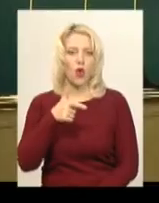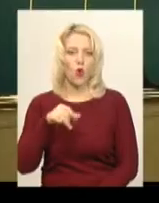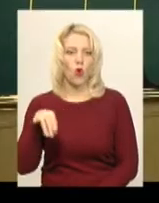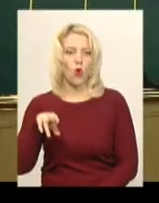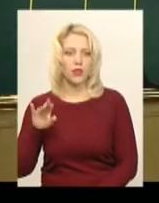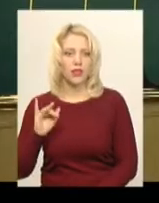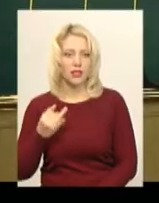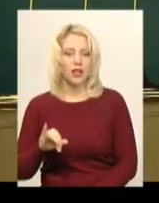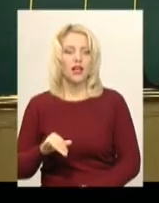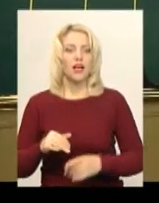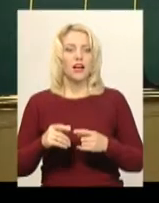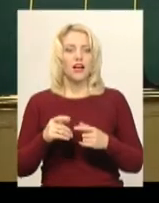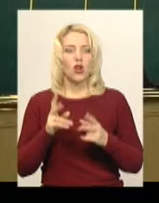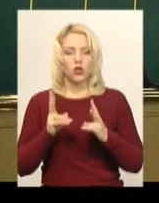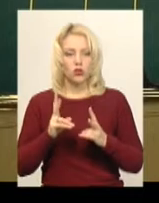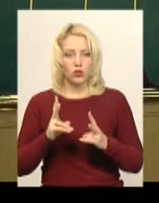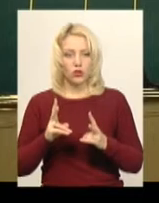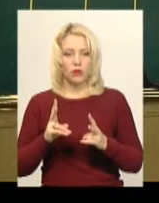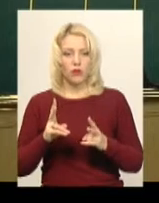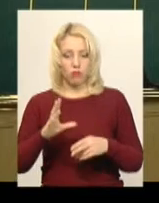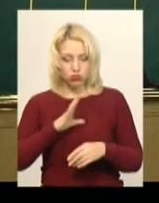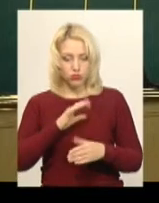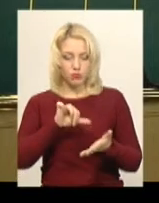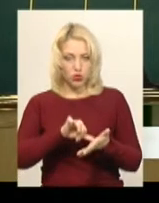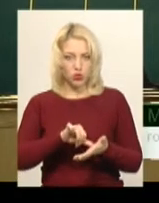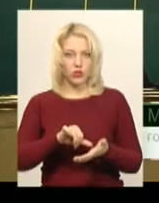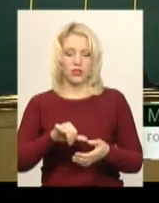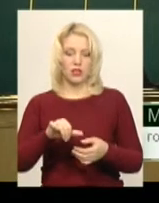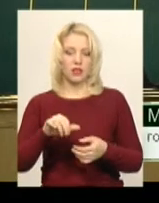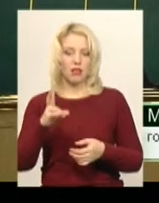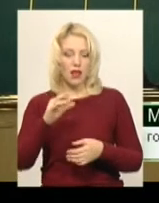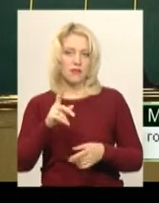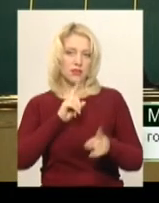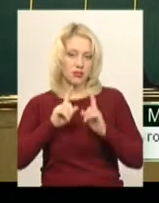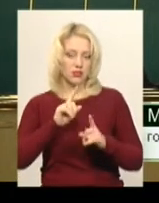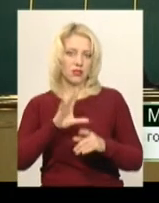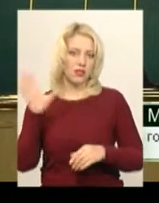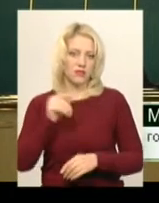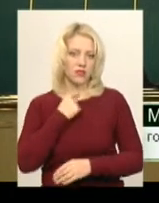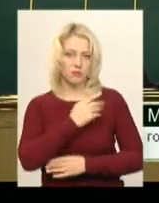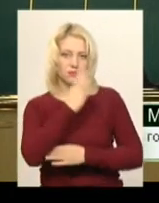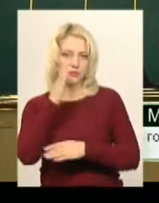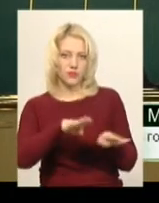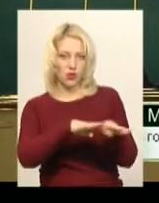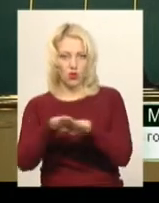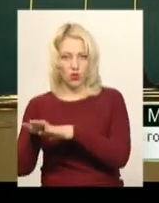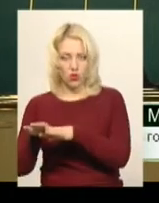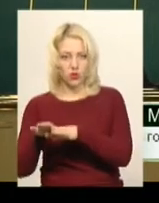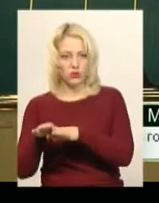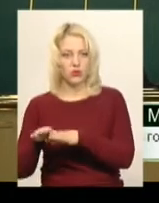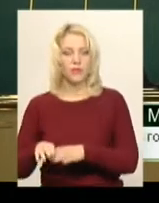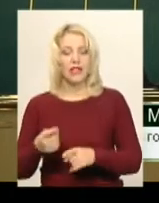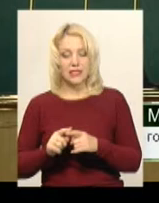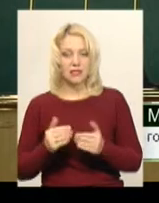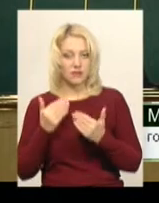У пленарному засіданні 60 із 60 присутніх одноголосно проголосували і підтримали це звернення. Тобто,